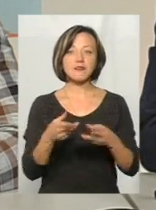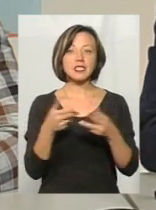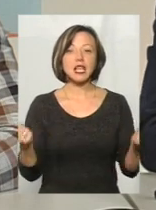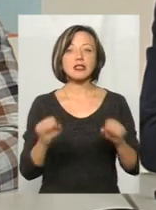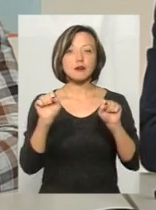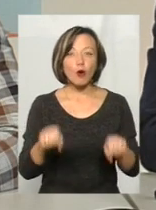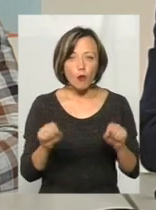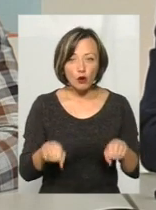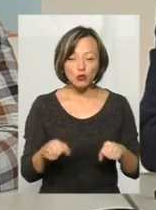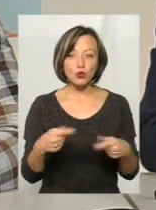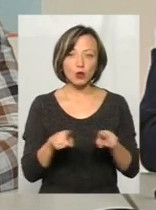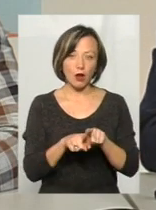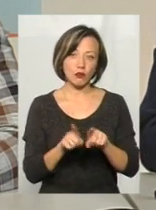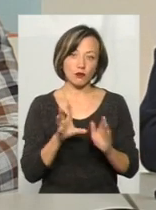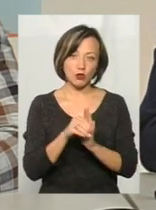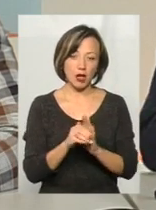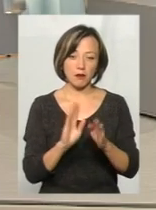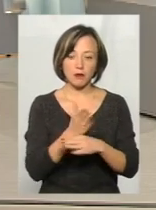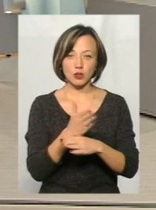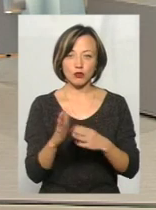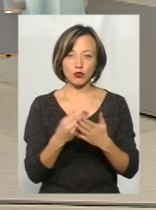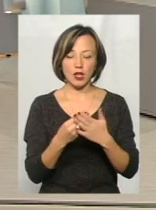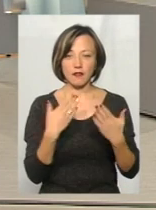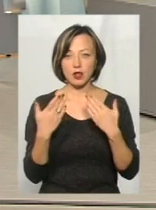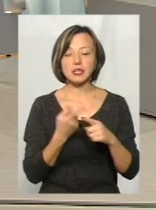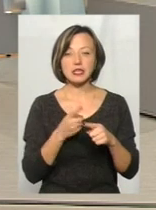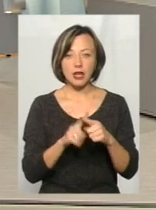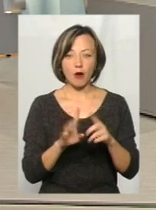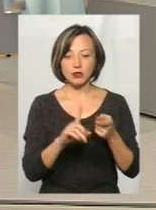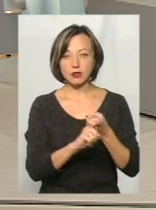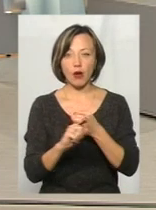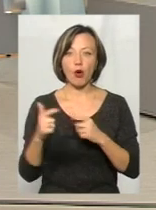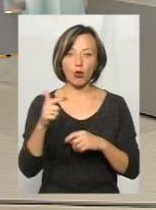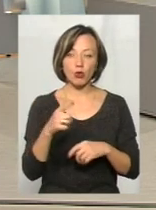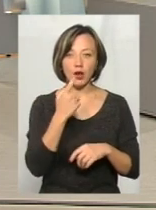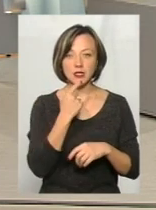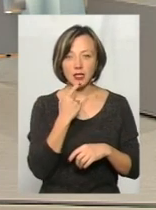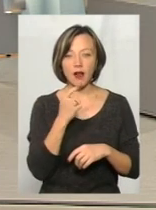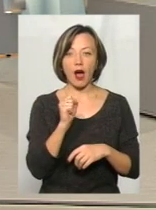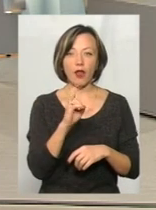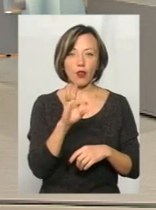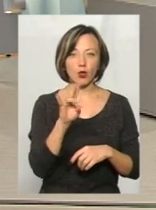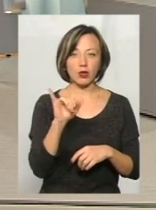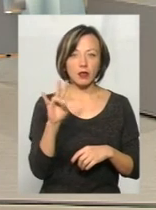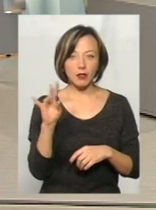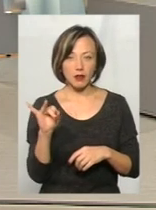спроможною і також включається на прямі міжбюджетні відносини. Це б до стосування з Городка, Красилова, Антонін,